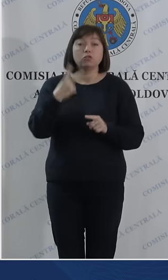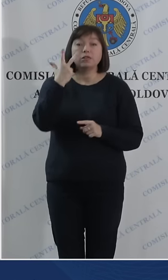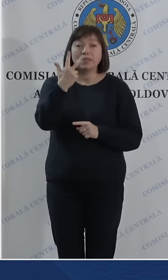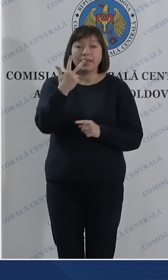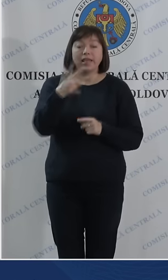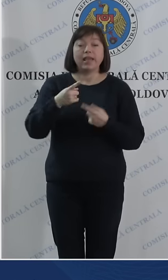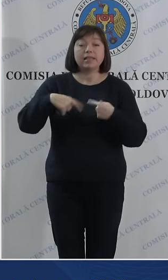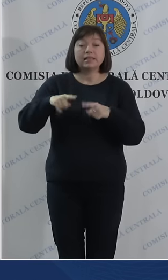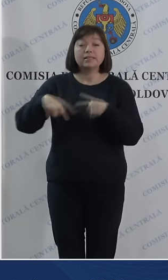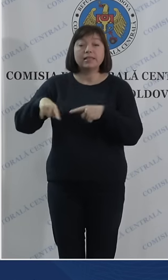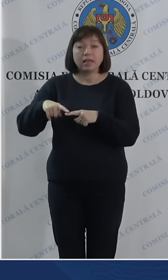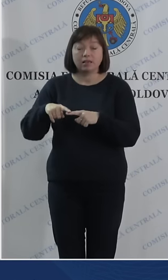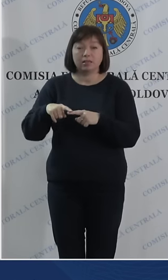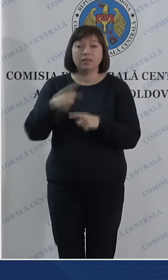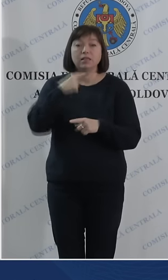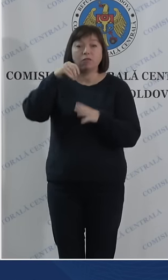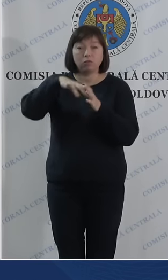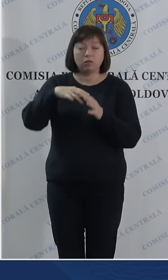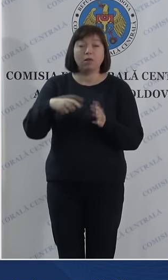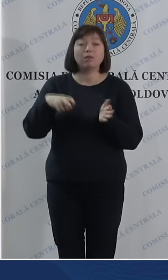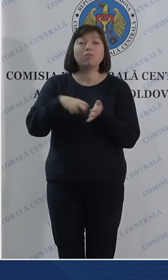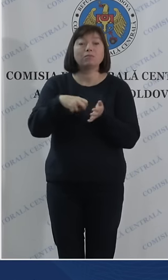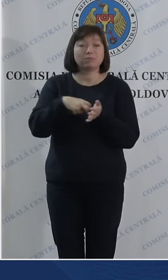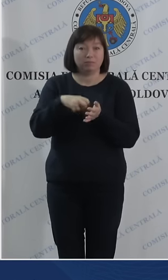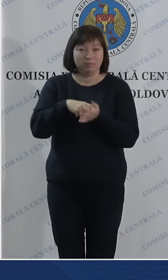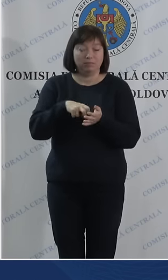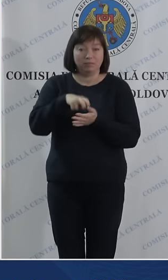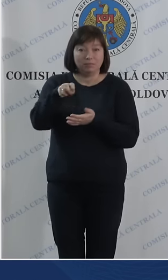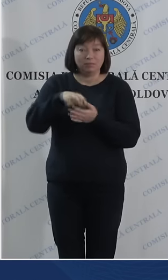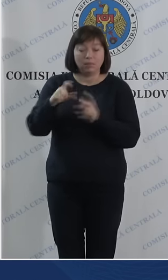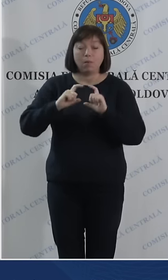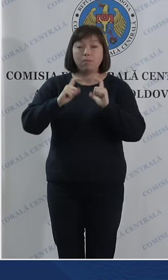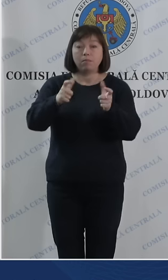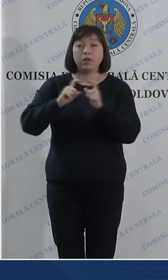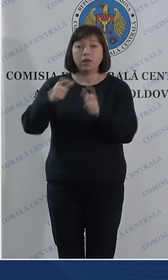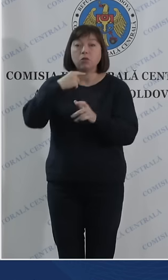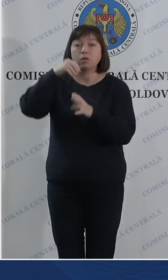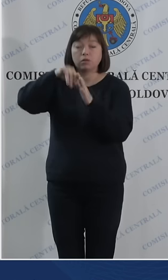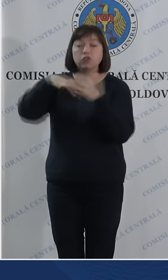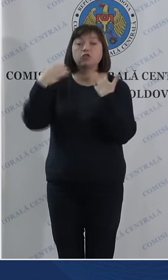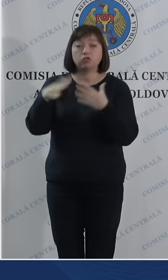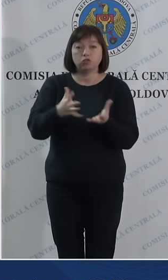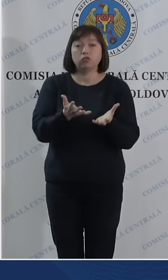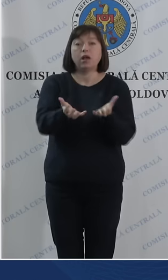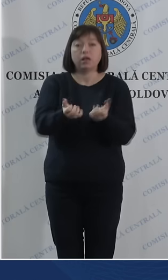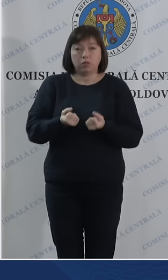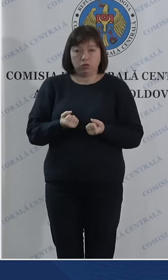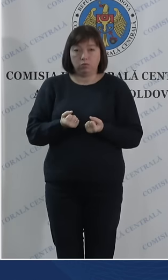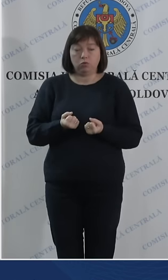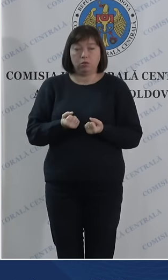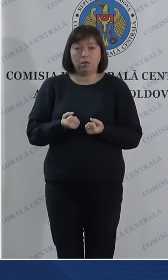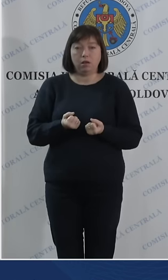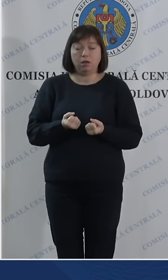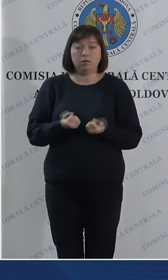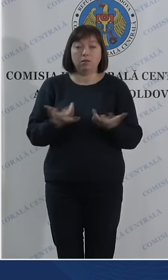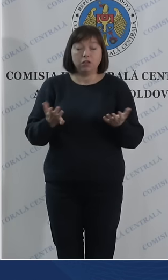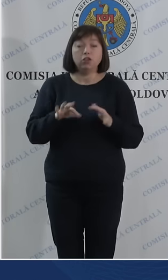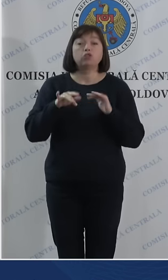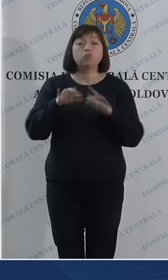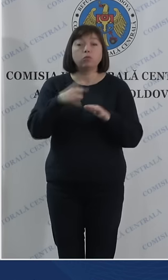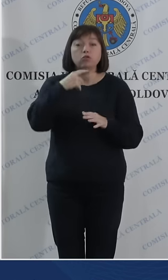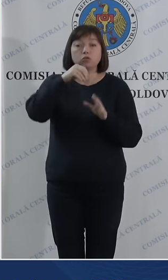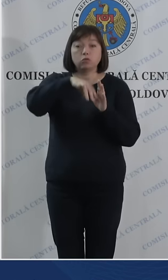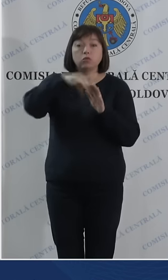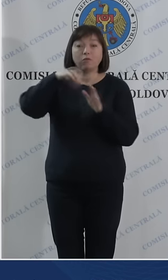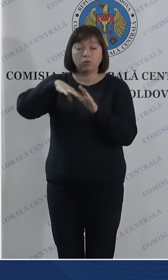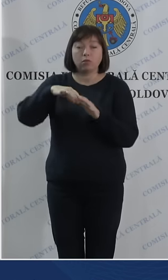secții destinate votului prin corespondență, plicurile cu opțiunile de vot sunt deja recepționate, pentru că procesul de